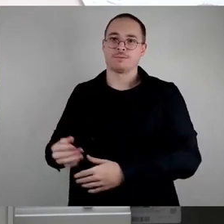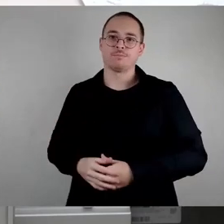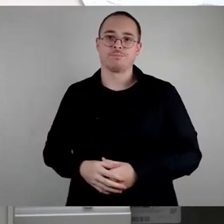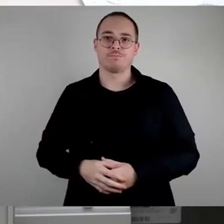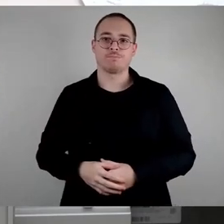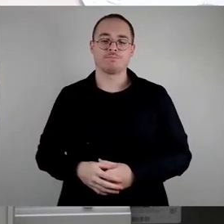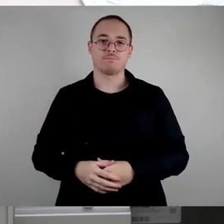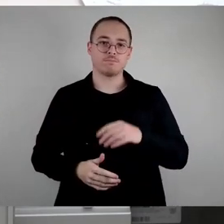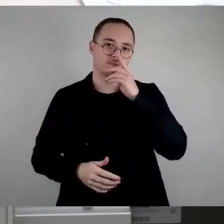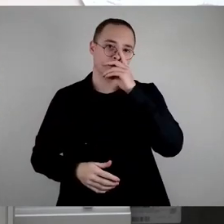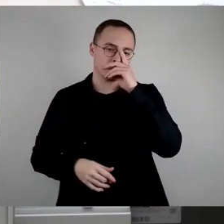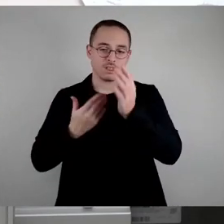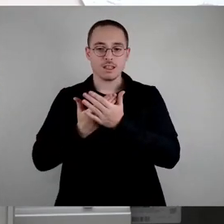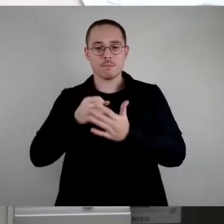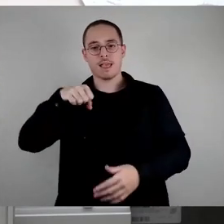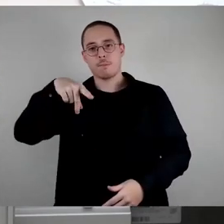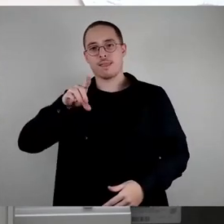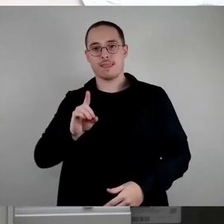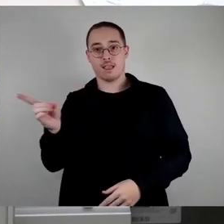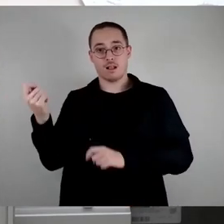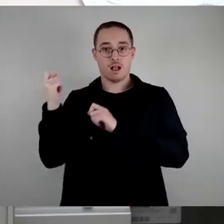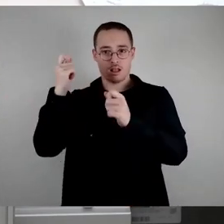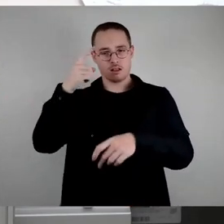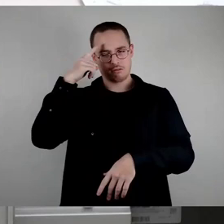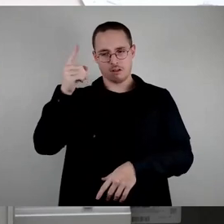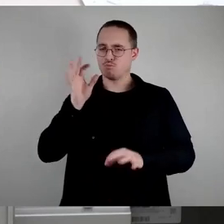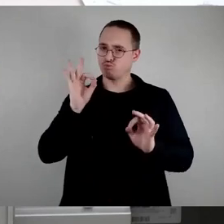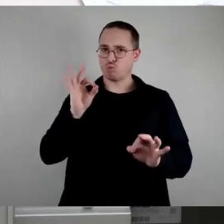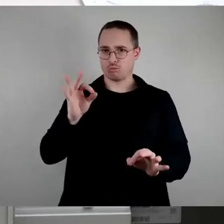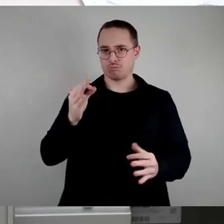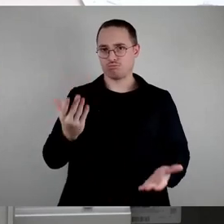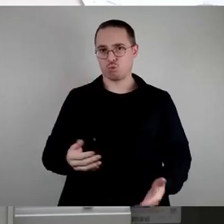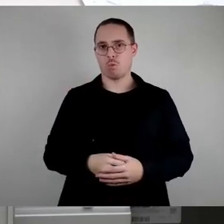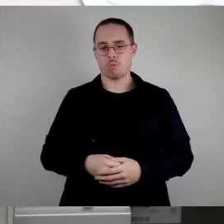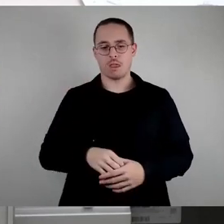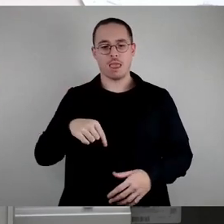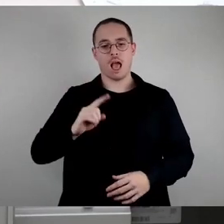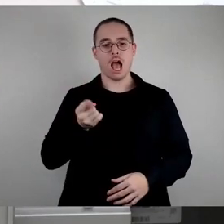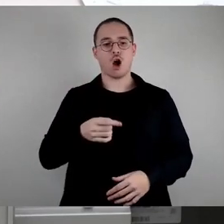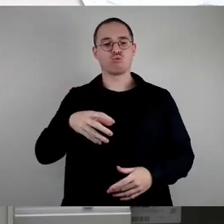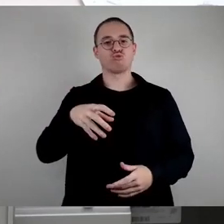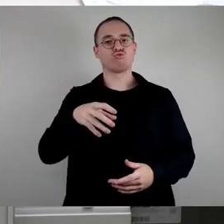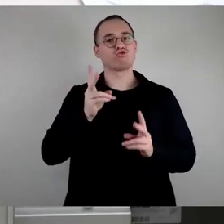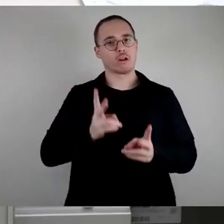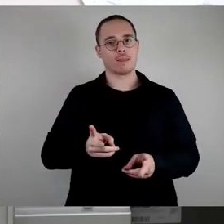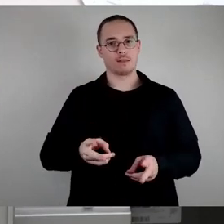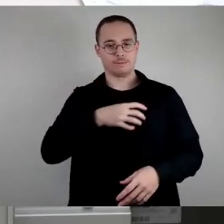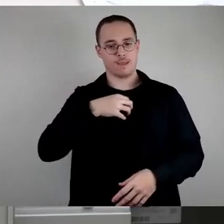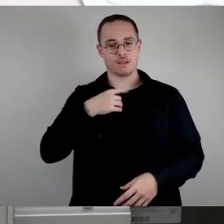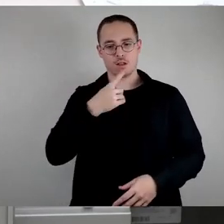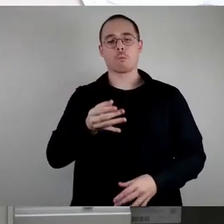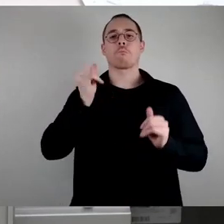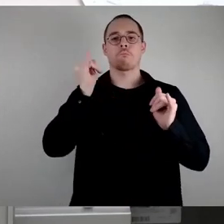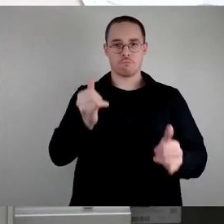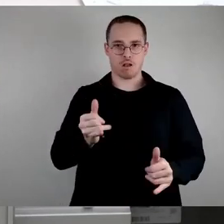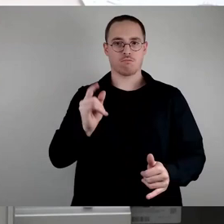SPD sehr sinnvoll, der im Prinzip hier das von der Stadt her auch im Prinzip ein Stück absegnet, und der hier auch im Prinzip für diese Aufgabe nochmal im Prinzip